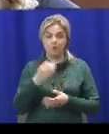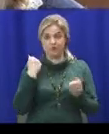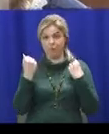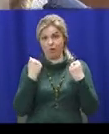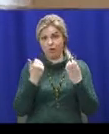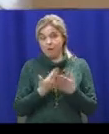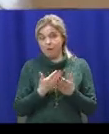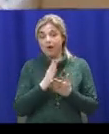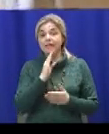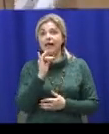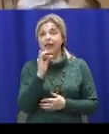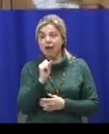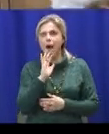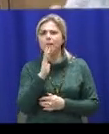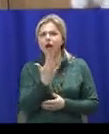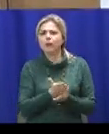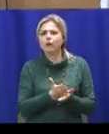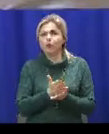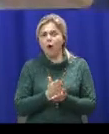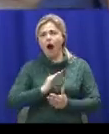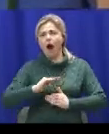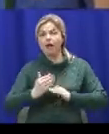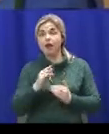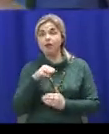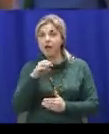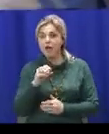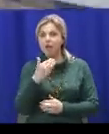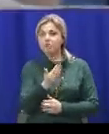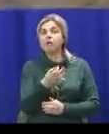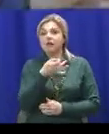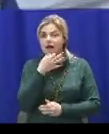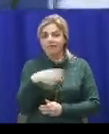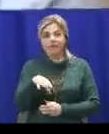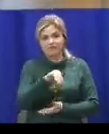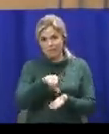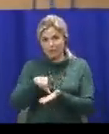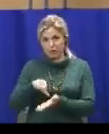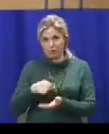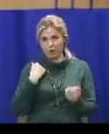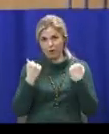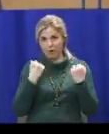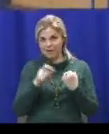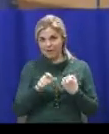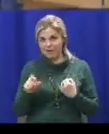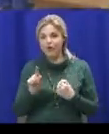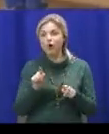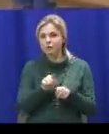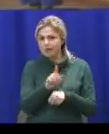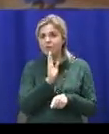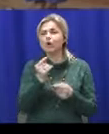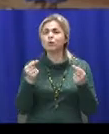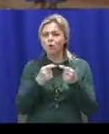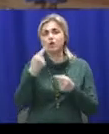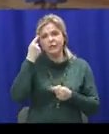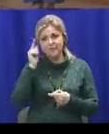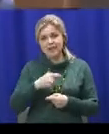Наприклад, Ірина п'ятий рік займається карате. Каже, їй подобаються усі виступи спортсменів, бо вона точно знає, для чого